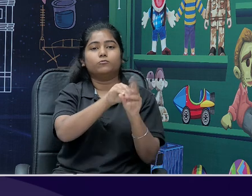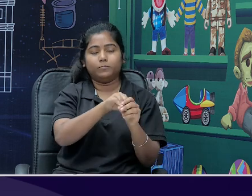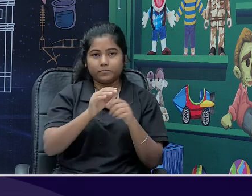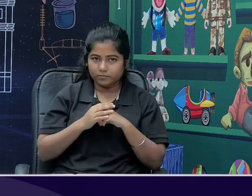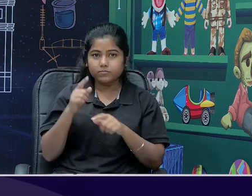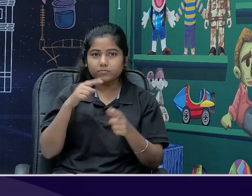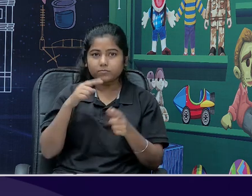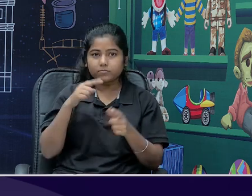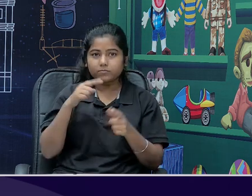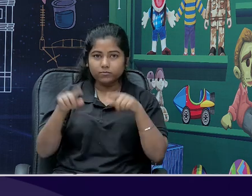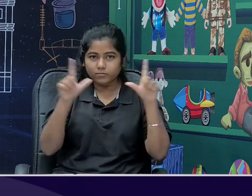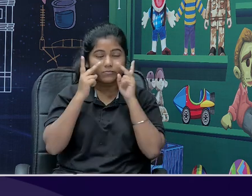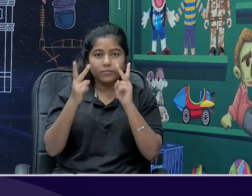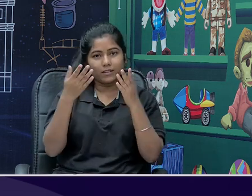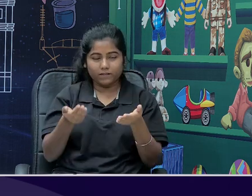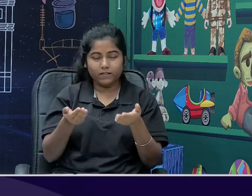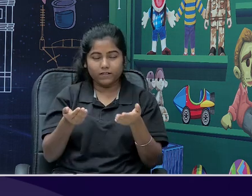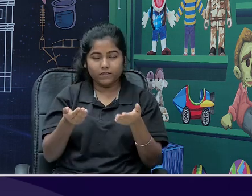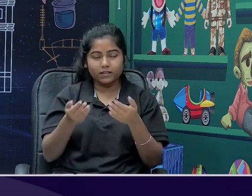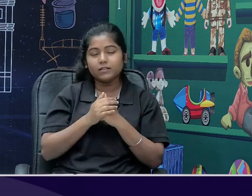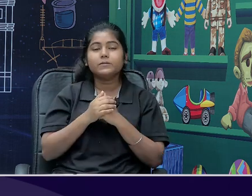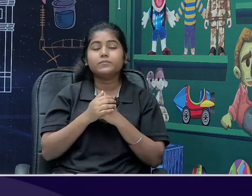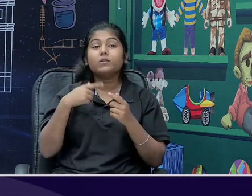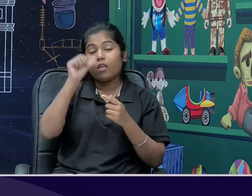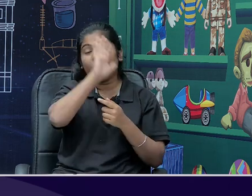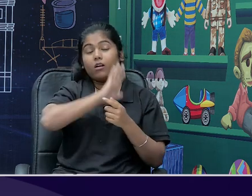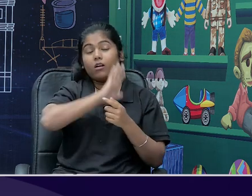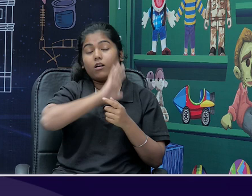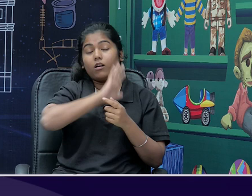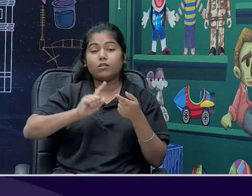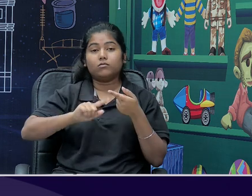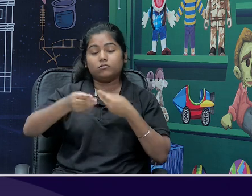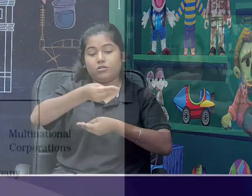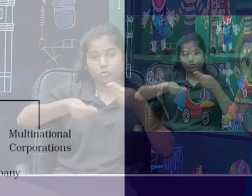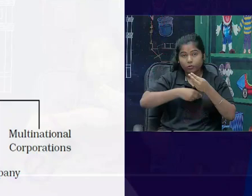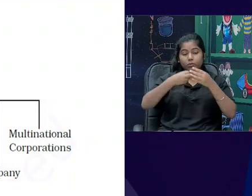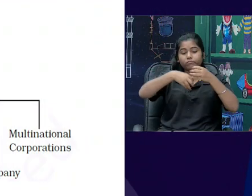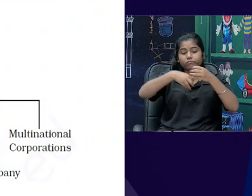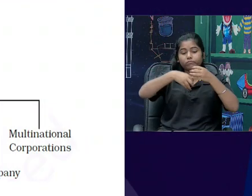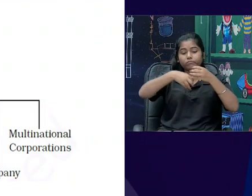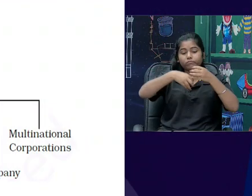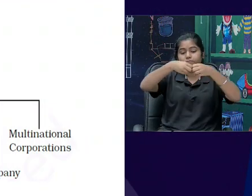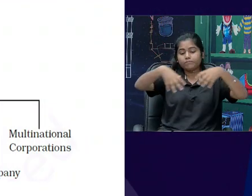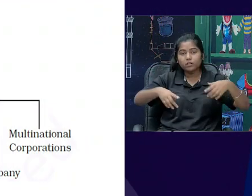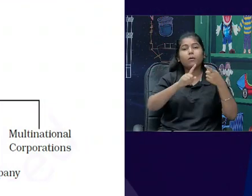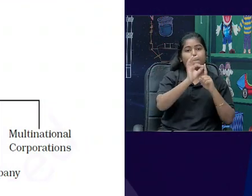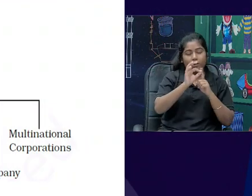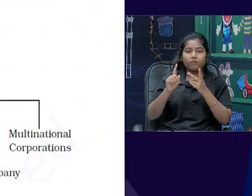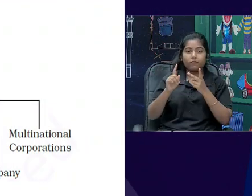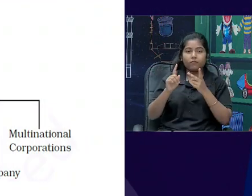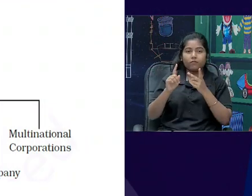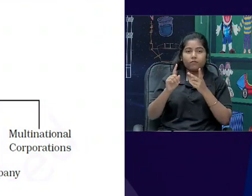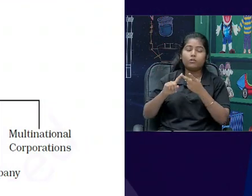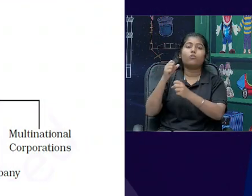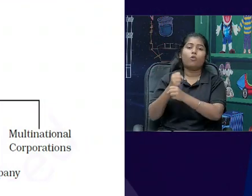that our economy is built private sector and public sector in chapter